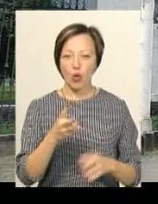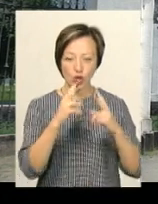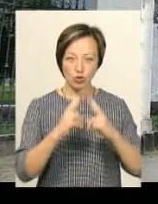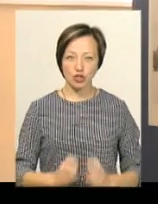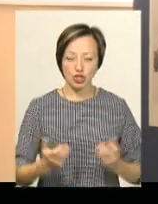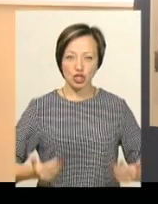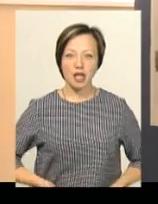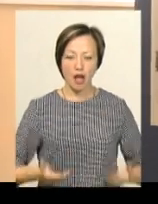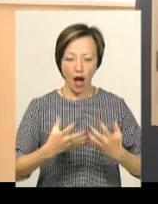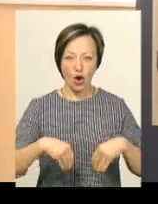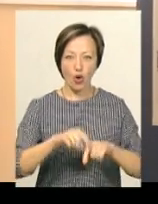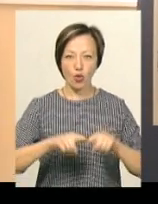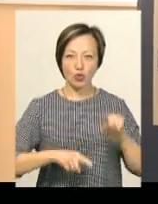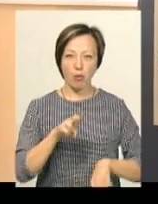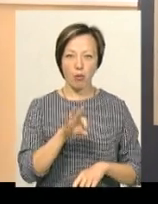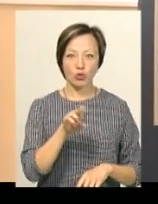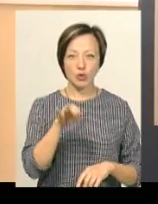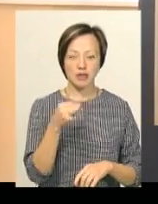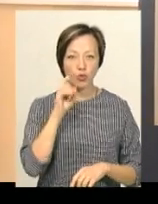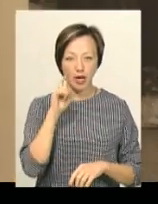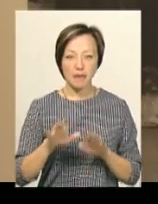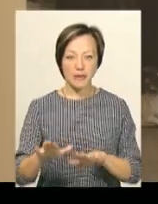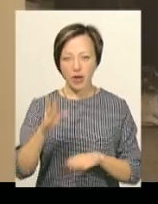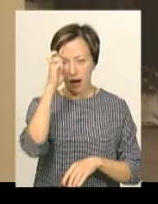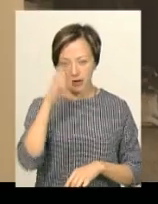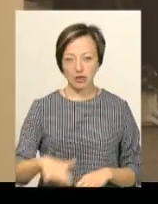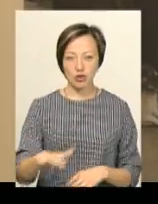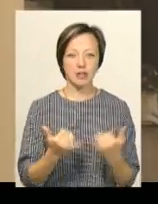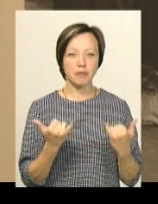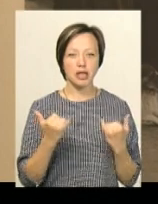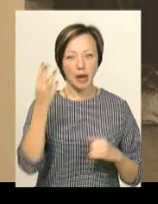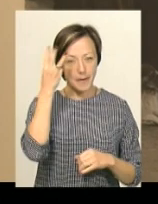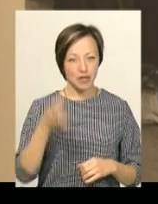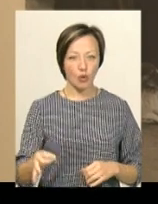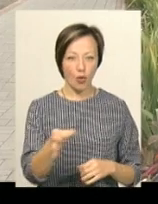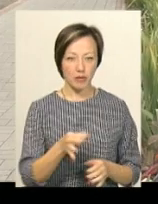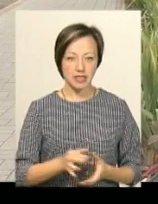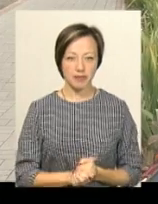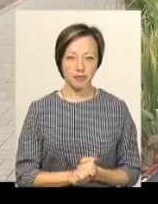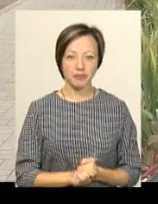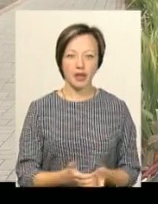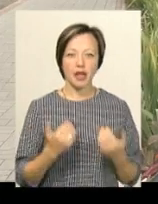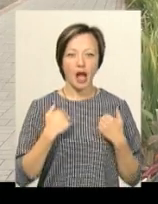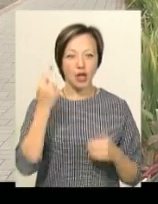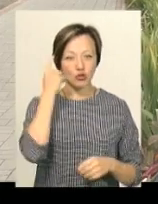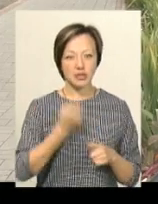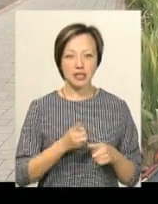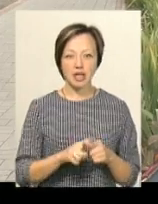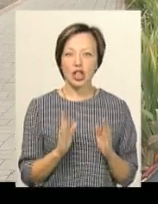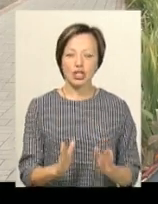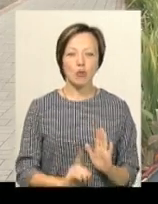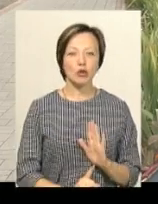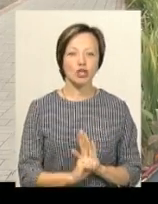досліджували життя роду Потоцьких в Україні та перебування графів на території теперішньої Хмельницької області. Я думаю, що це лише